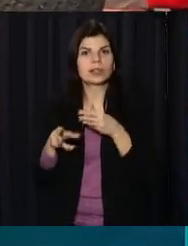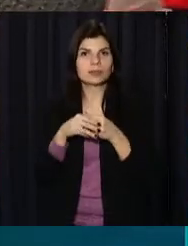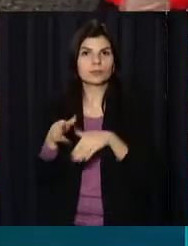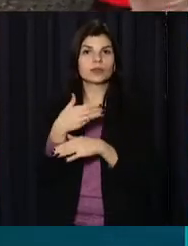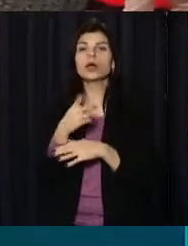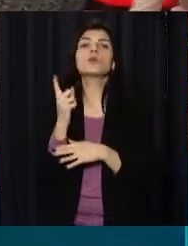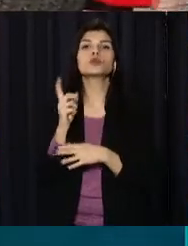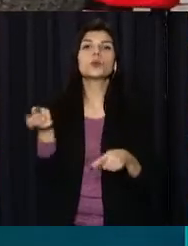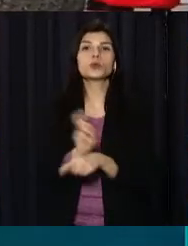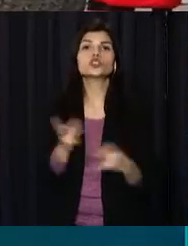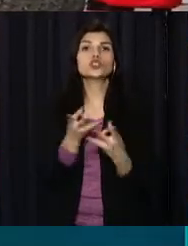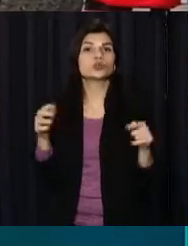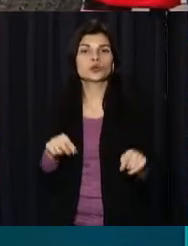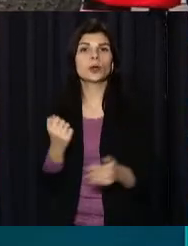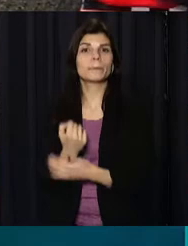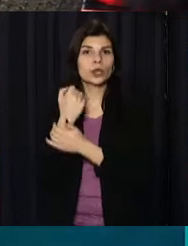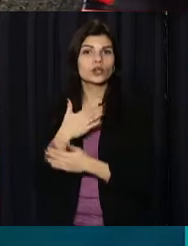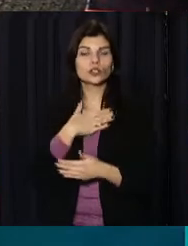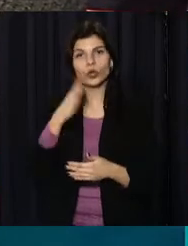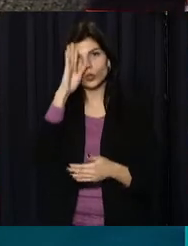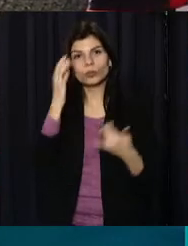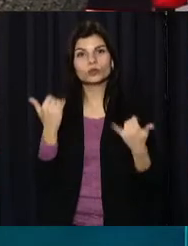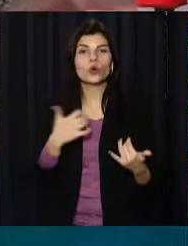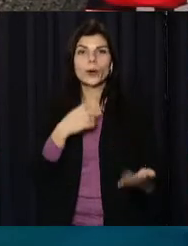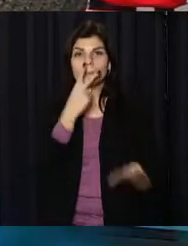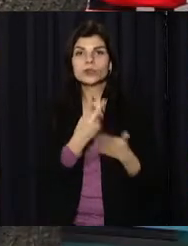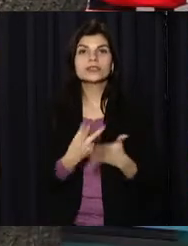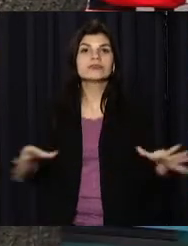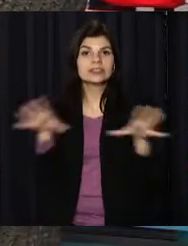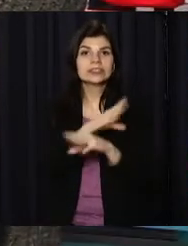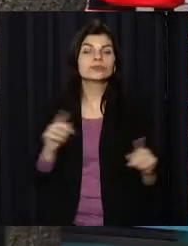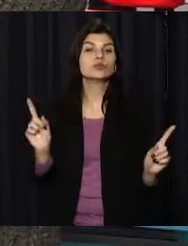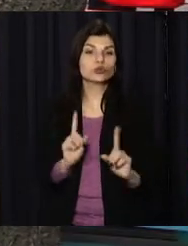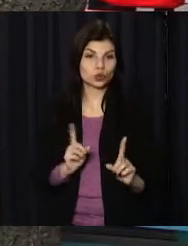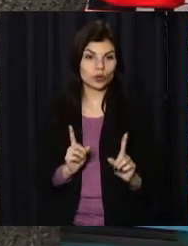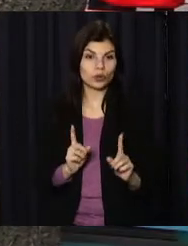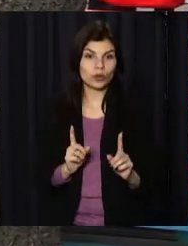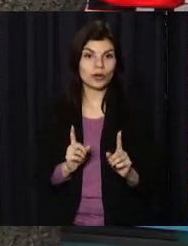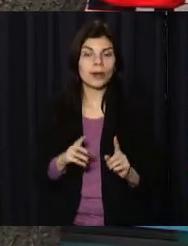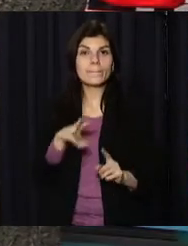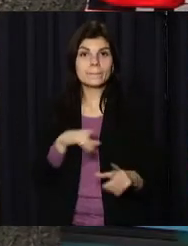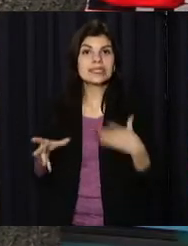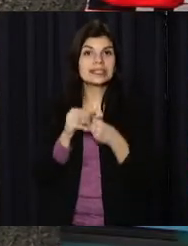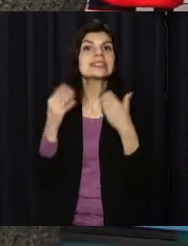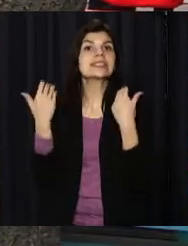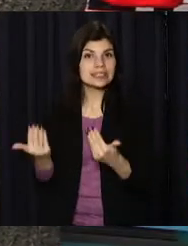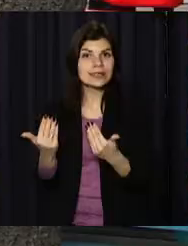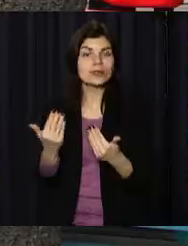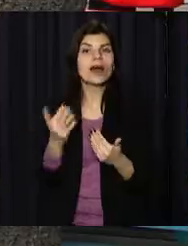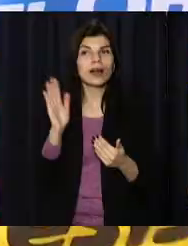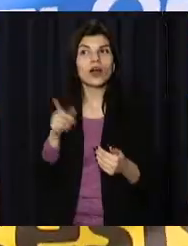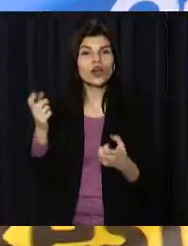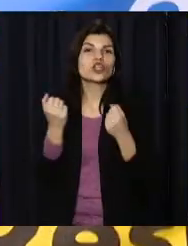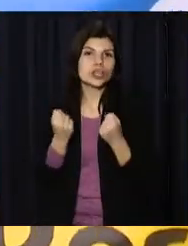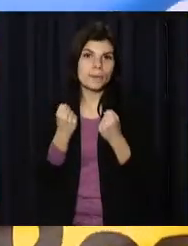Чого прийшли? Тому, що це підтримка нашим хлопцям сьогодні. Хочемо показати всім, що ми з ними, а хай вони